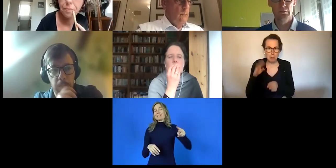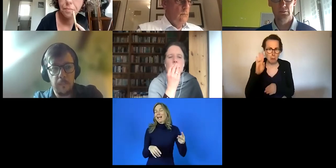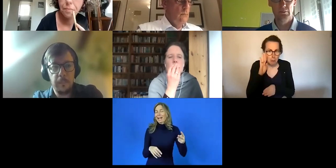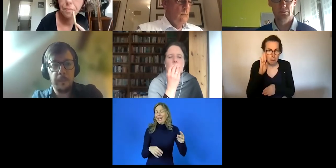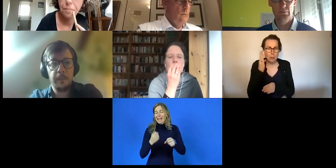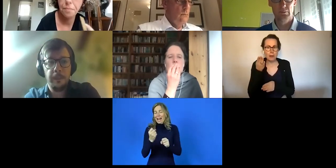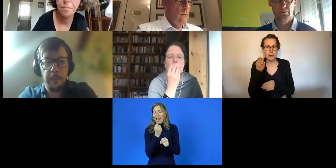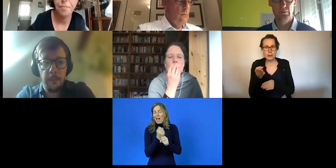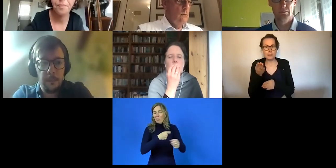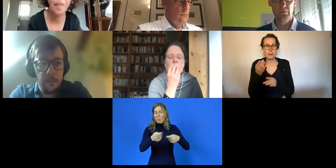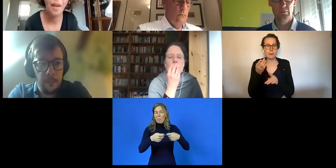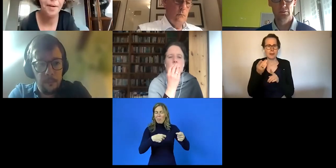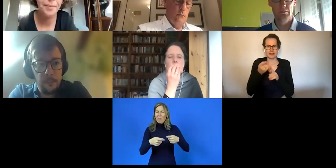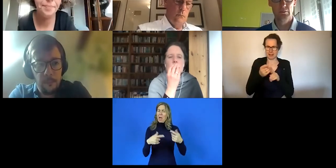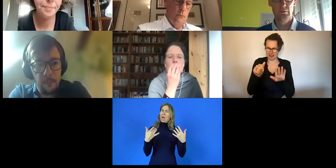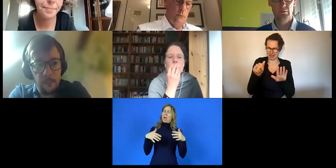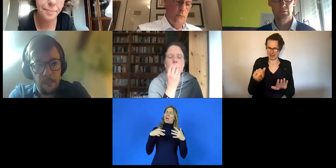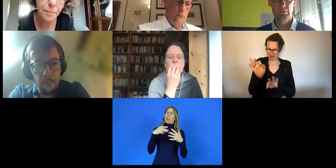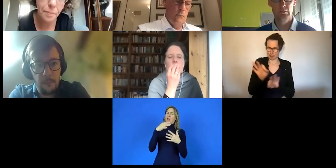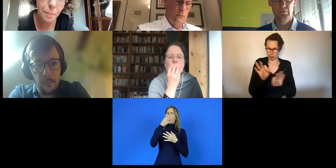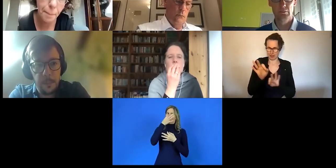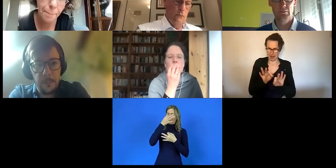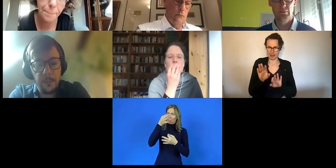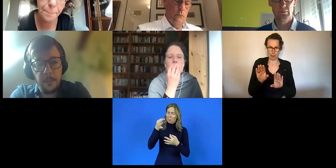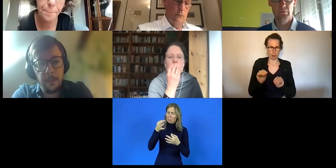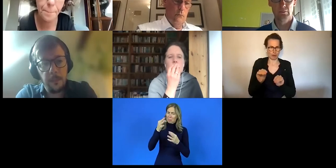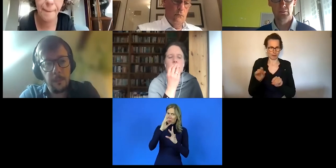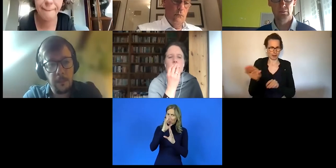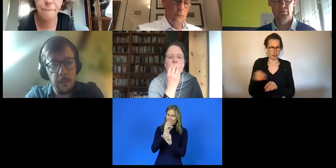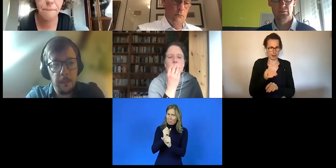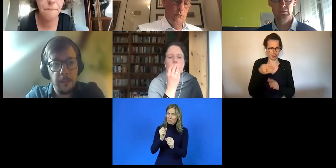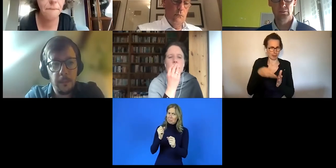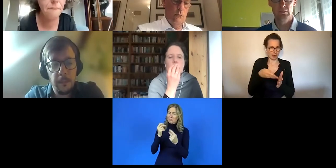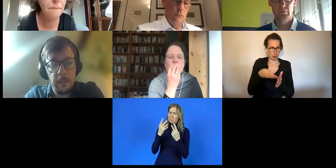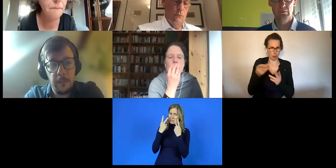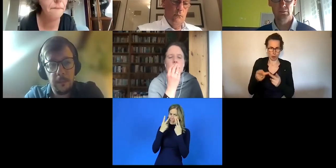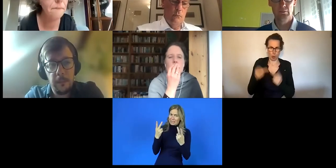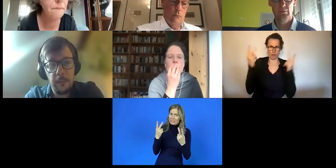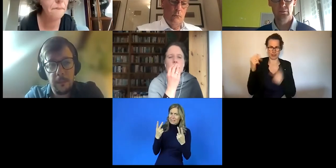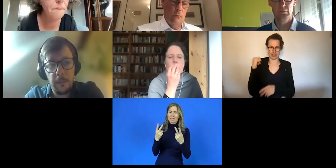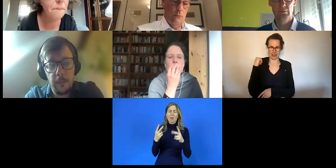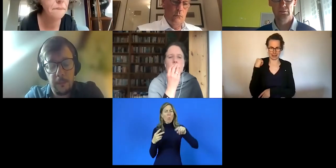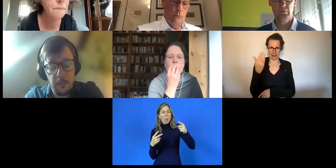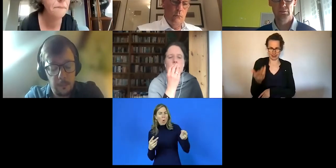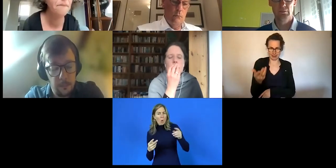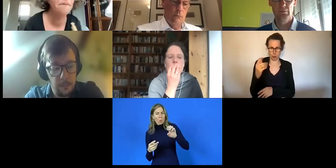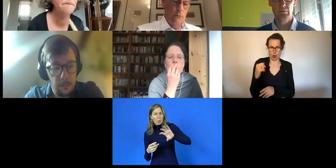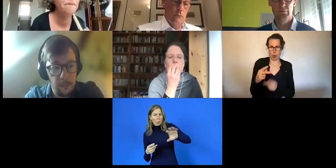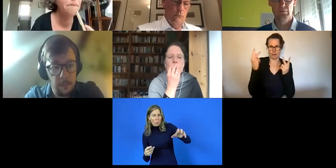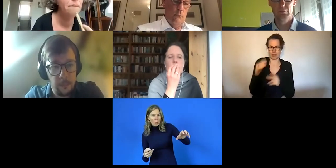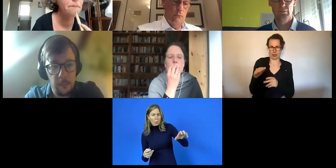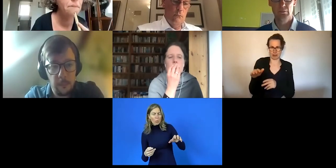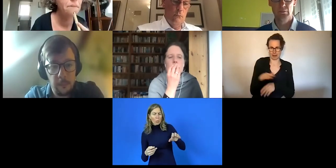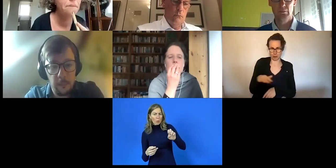Ziel, sechs Prozent der Beschäftigten mit Behinderung im öffentlichen Sektor, das ist ja ein Traum,